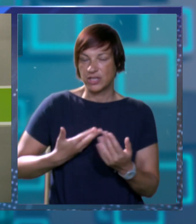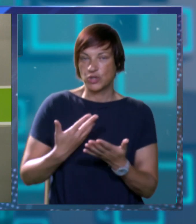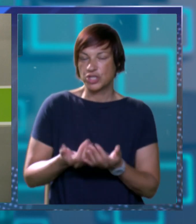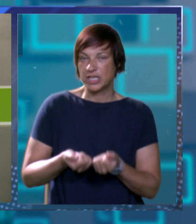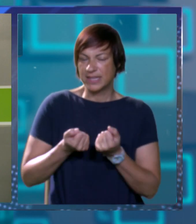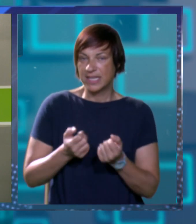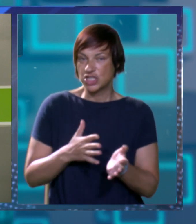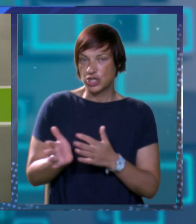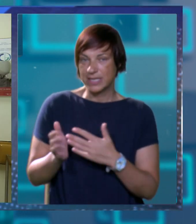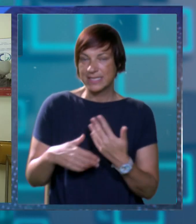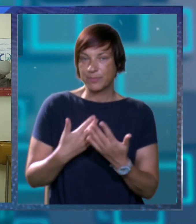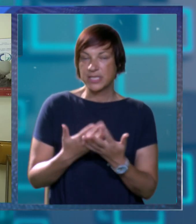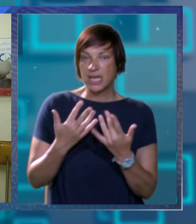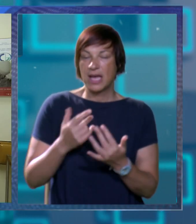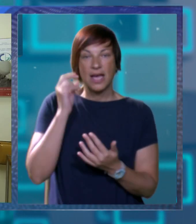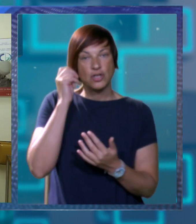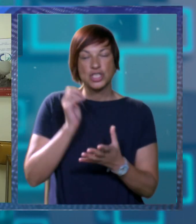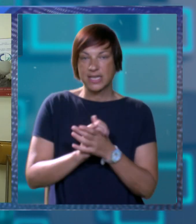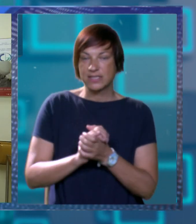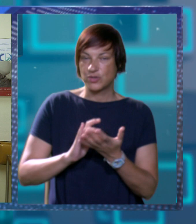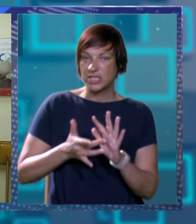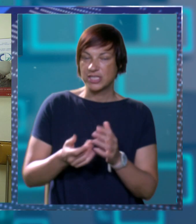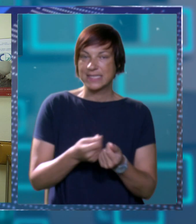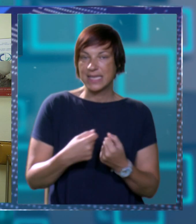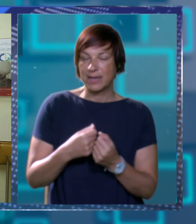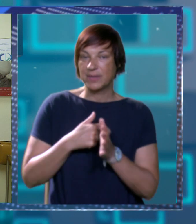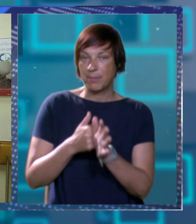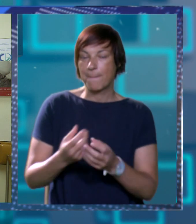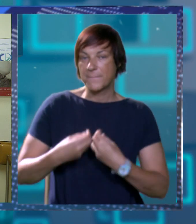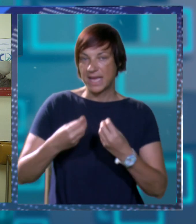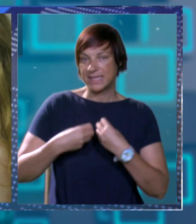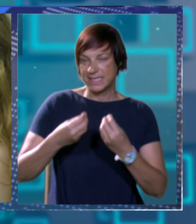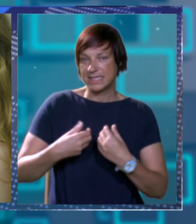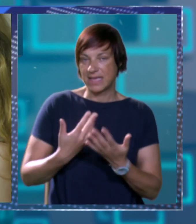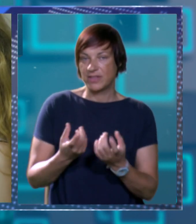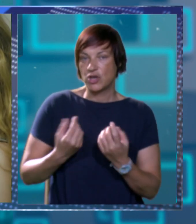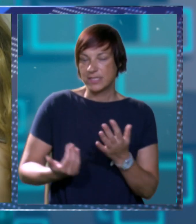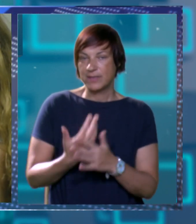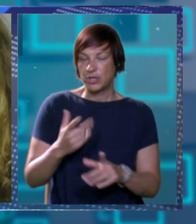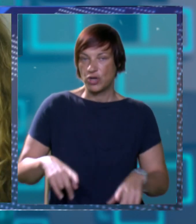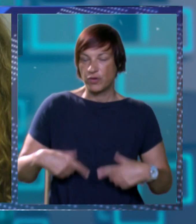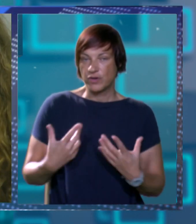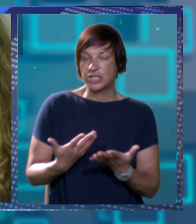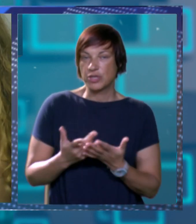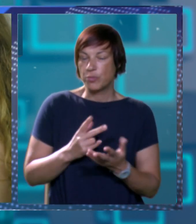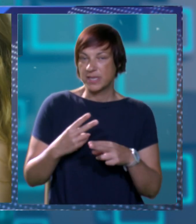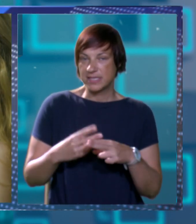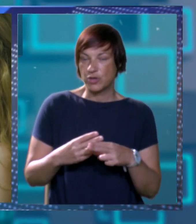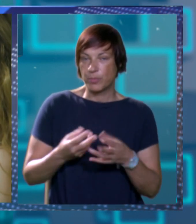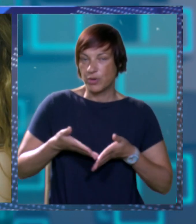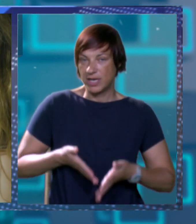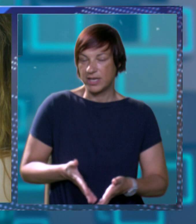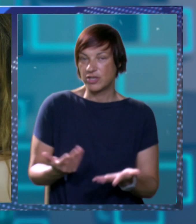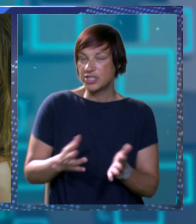njih dođe teško izbjeći no ukoliko žena surađuje sa cijelim timom i prati njihove savjete osim novog života umjesto boli